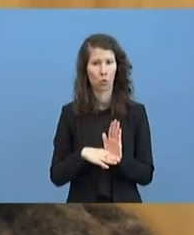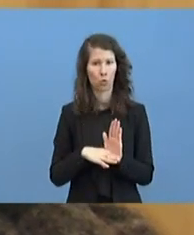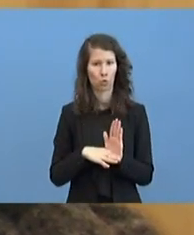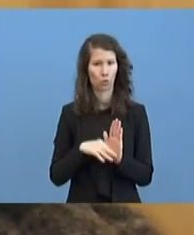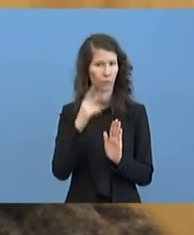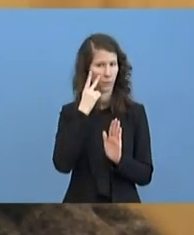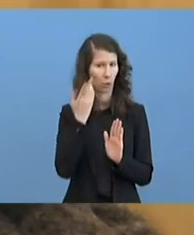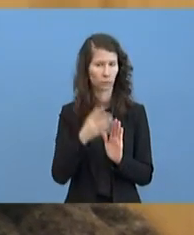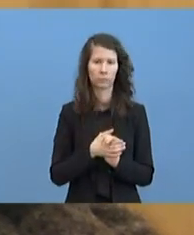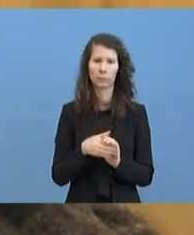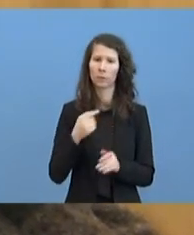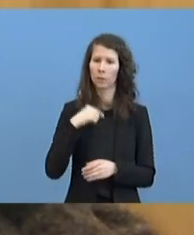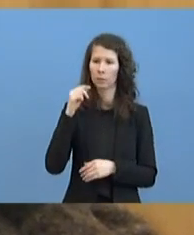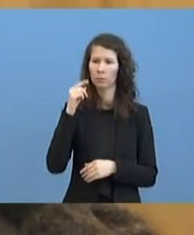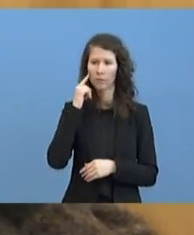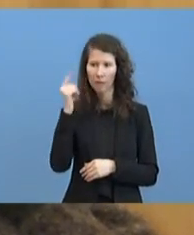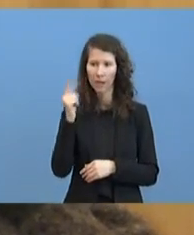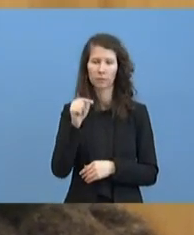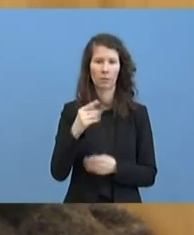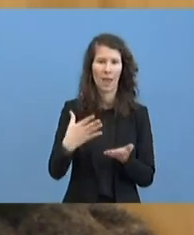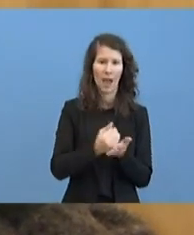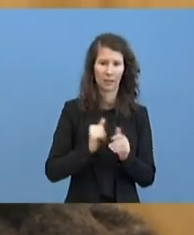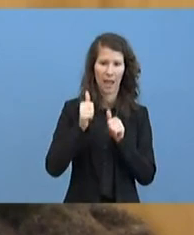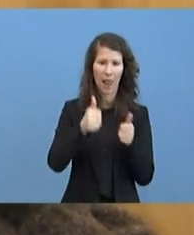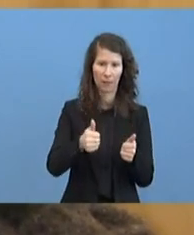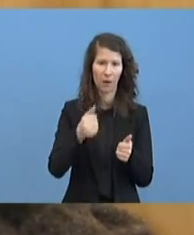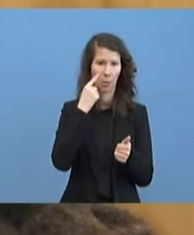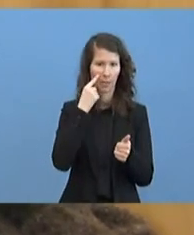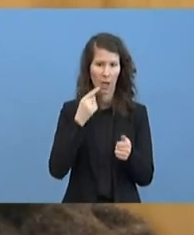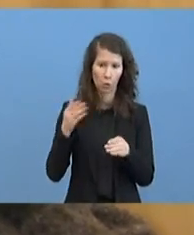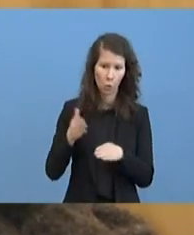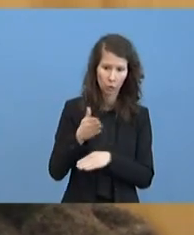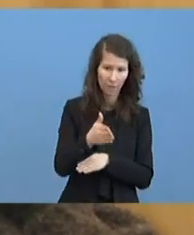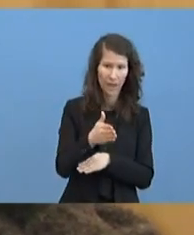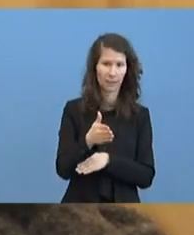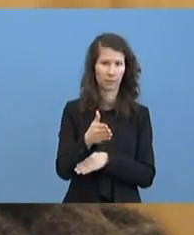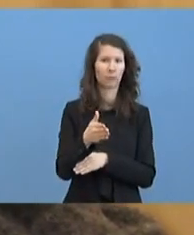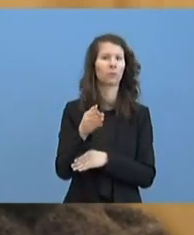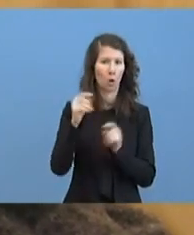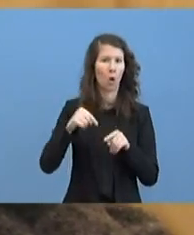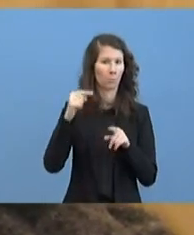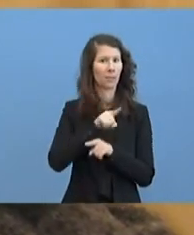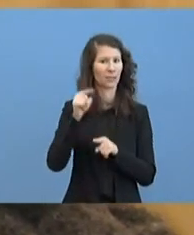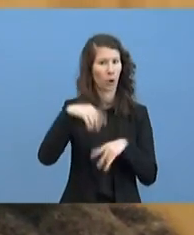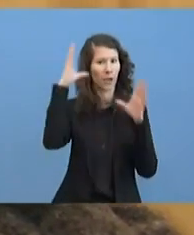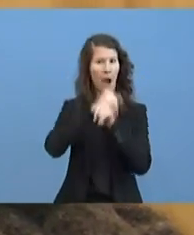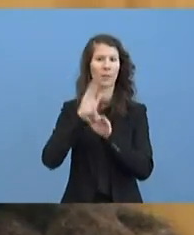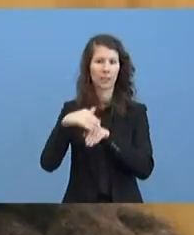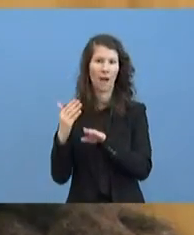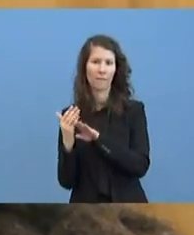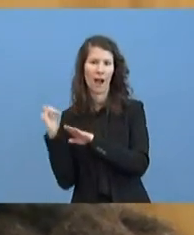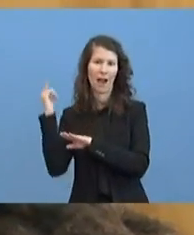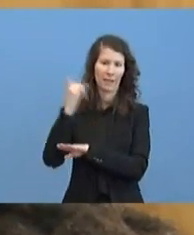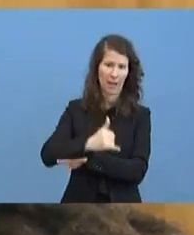weiß, können Erntehelfer, die sich auf dem Weg befinden, noch bis heute Abend einreisen. Wie geht es weiter? Wie lange dauert das